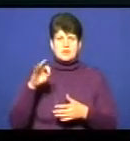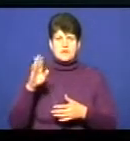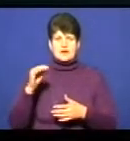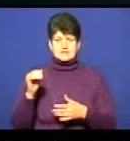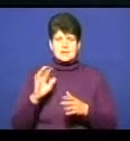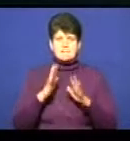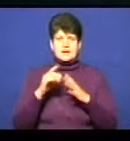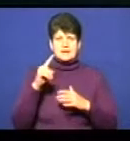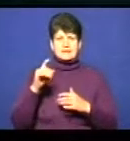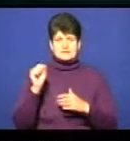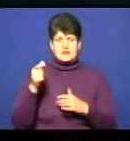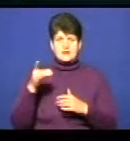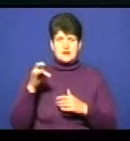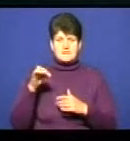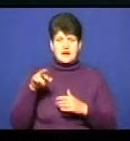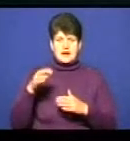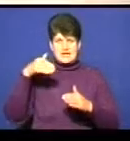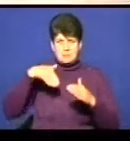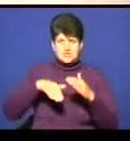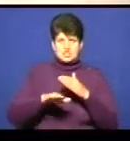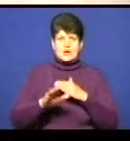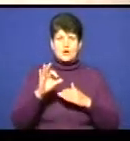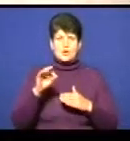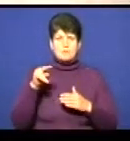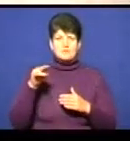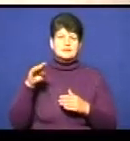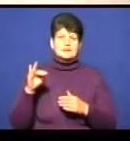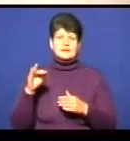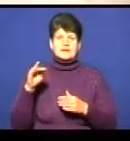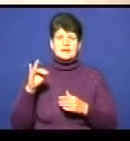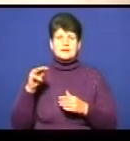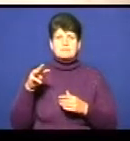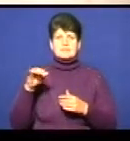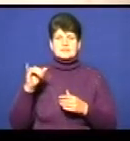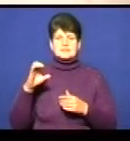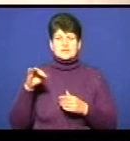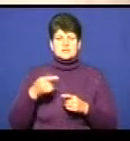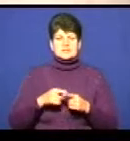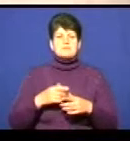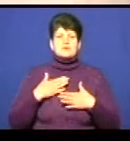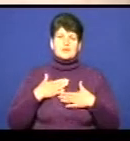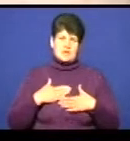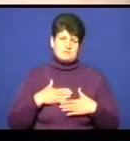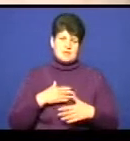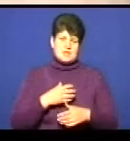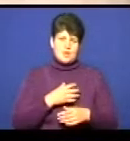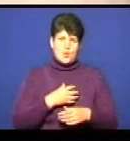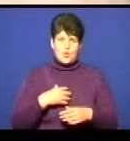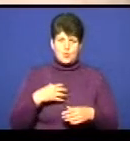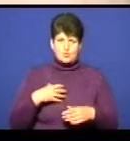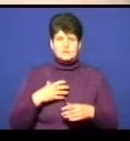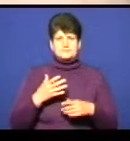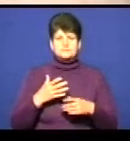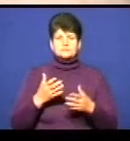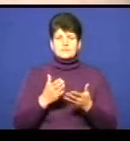парк «Загребелля» і печара «Оптимістична». Справа в тому, що ця нагорода дуже приємна і заслуговує оптимістично